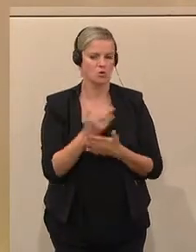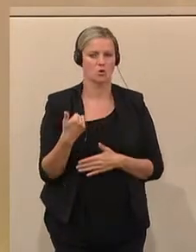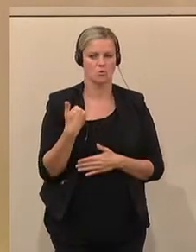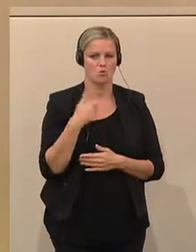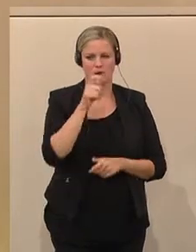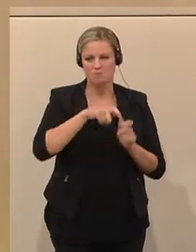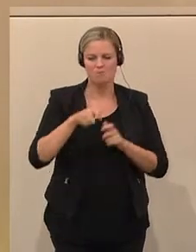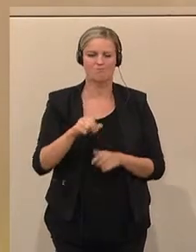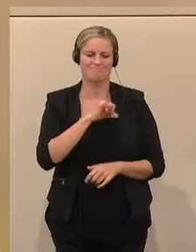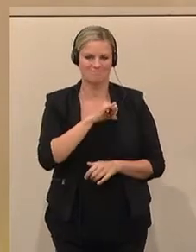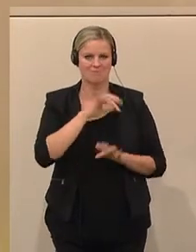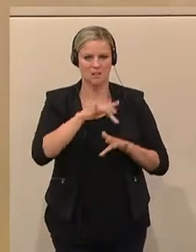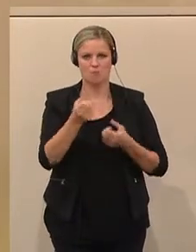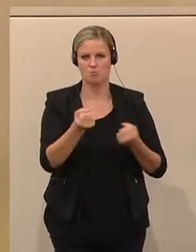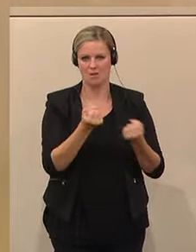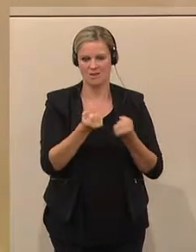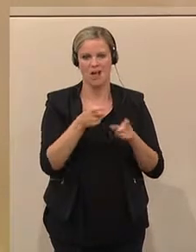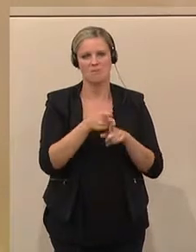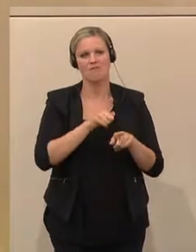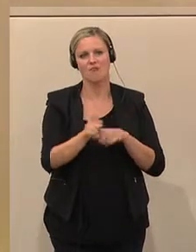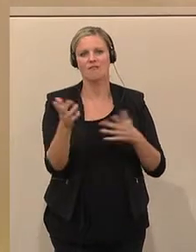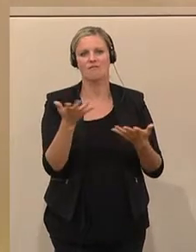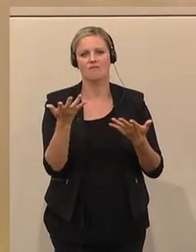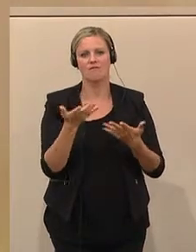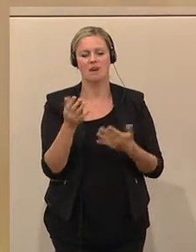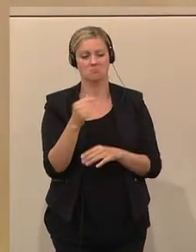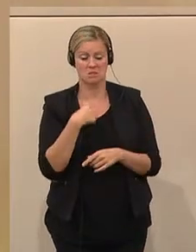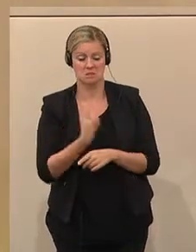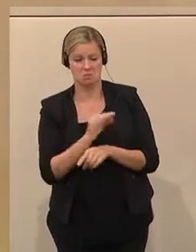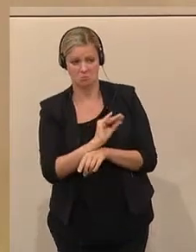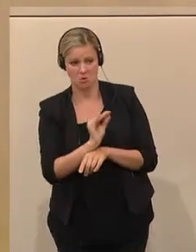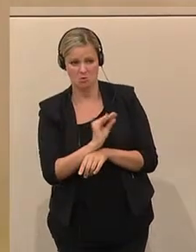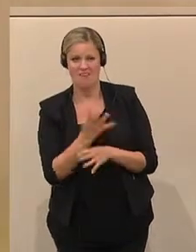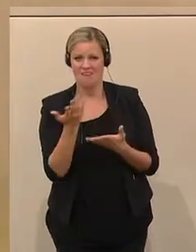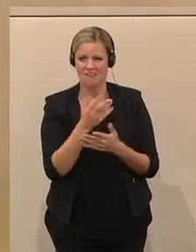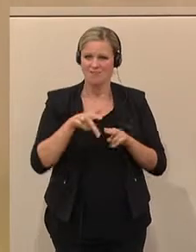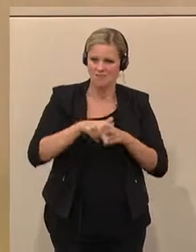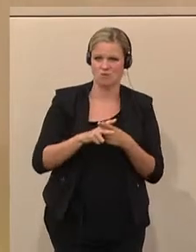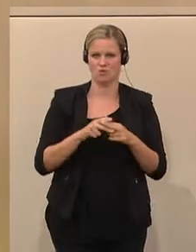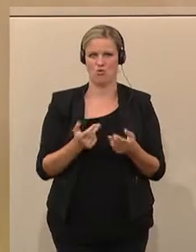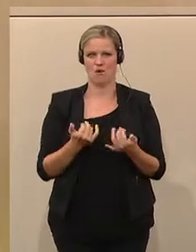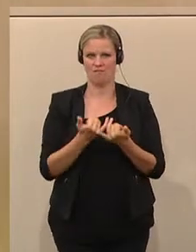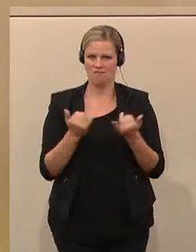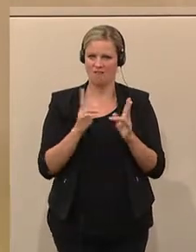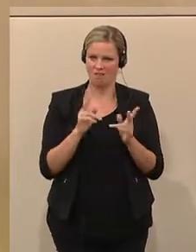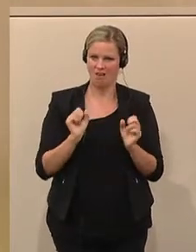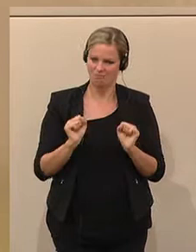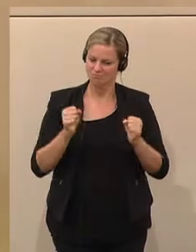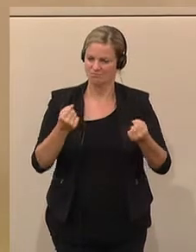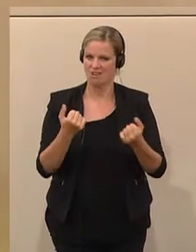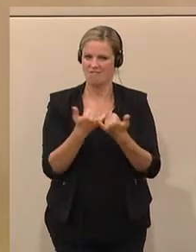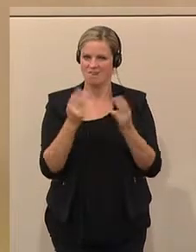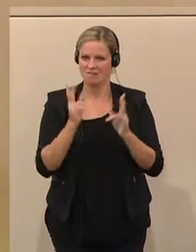mehrheitlich interessiert an Politik. Es fehlt ihnen nur einfach, was ich so beobachte, einfach das Rüstzeug. Und das müssen wir ihnen mitgeben, um entsprechend sich in